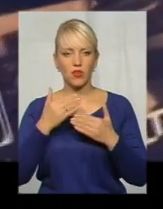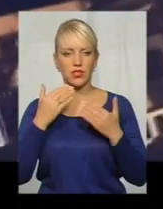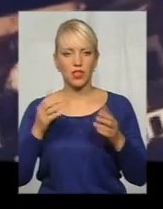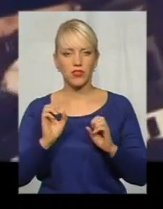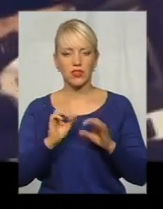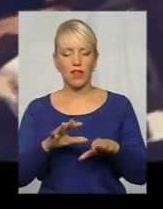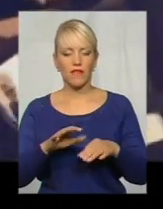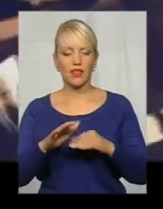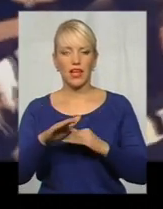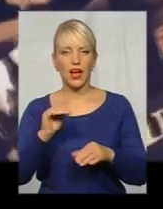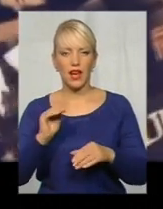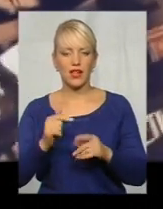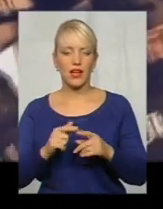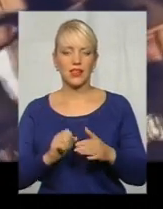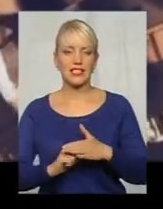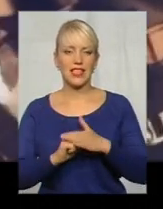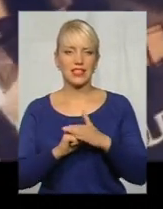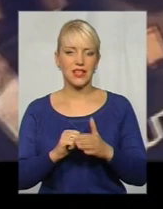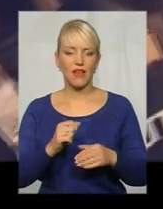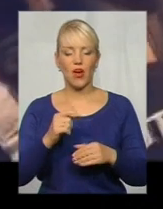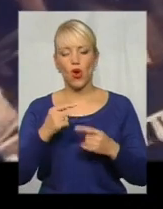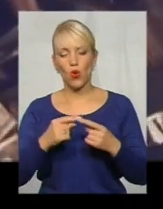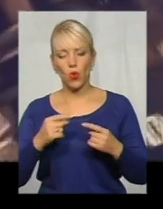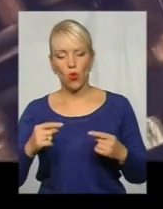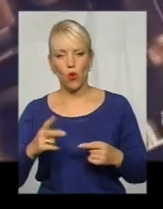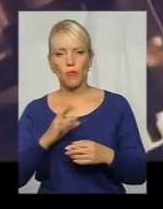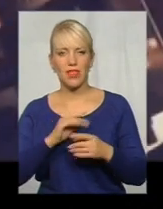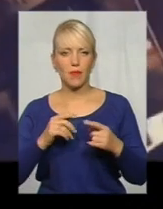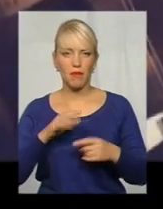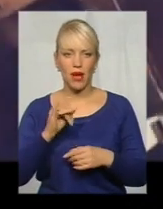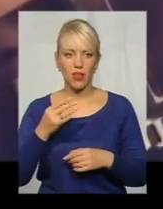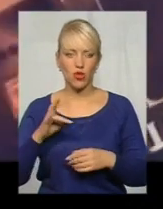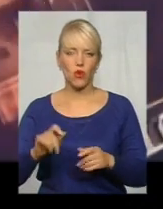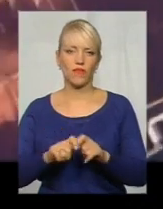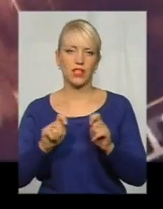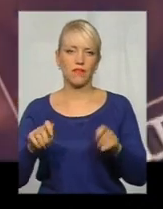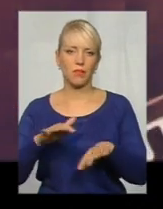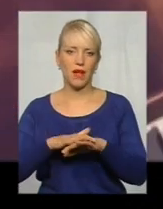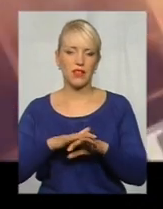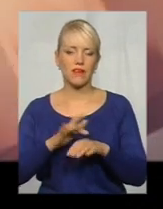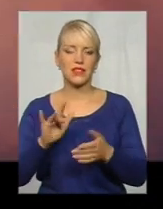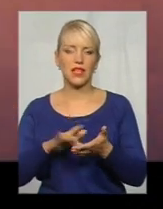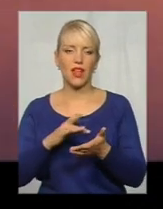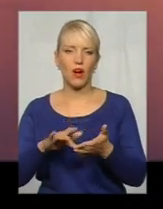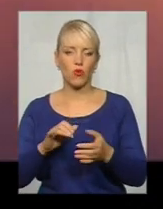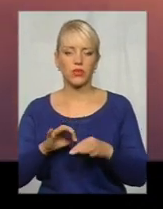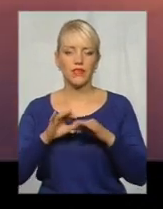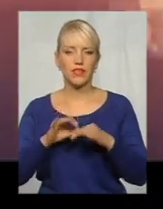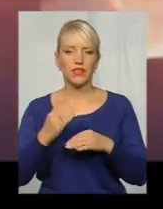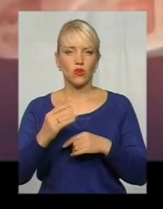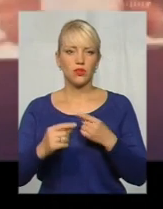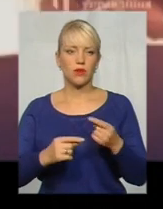здавати оренду, заставу рухоме і нерухоме майно, розпоряджатися його коштами на відкритих банківських рахунках, вести його спадкові справи.